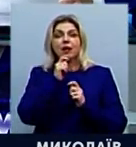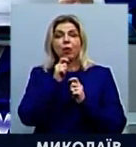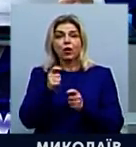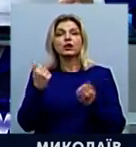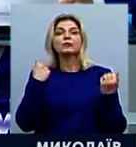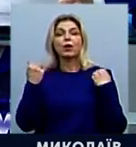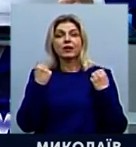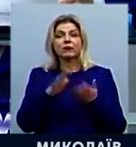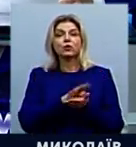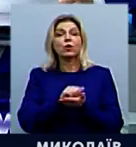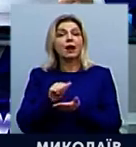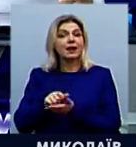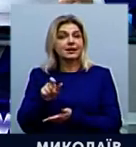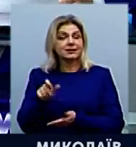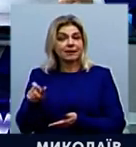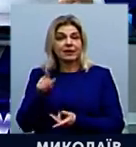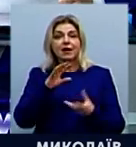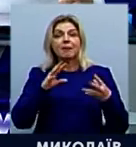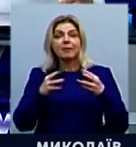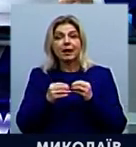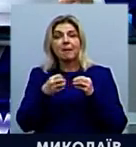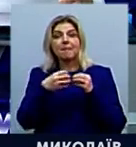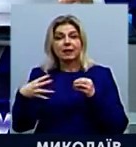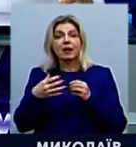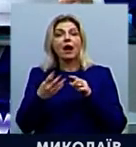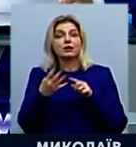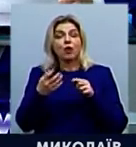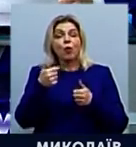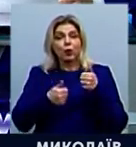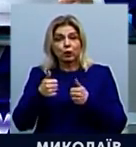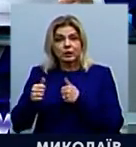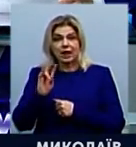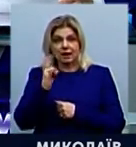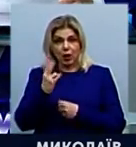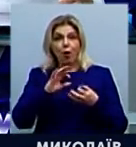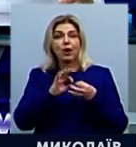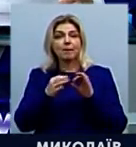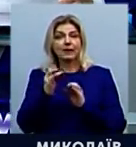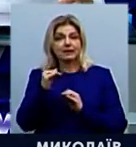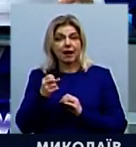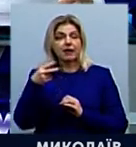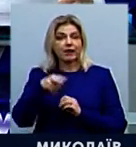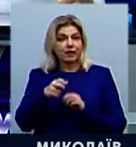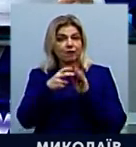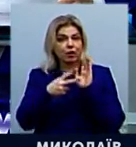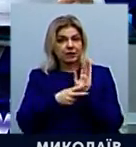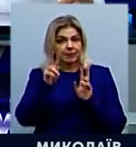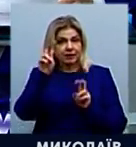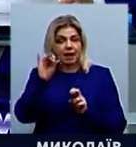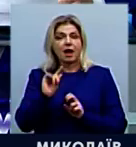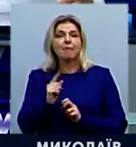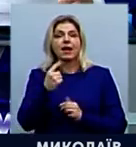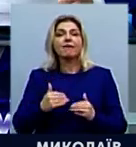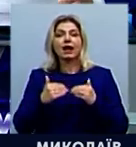спортивних журналістів. За підсумками 15-го конкурсу «Миколаївщина Олімпійська-2018» та першого етапу